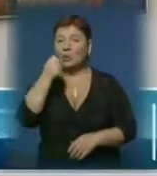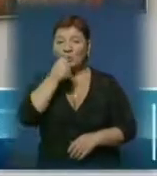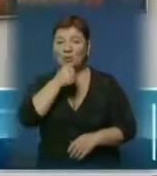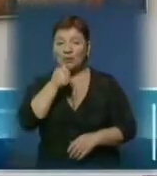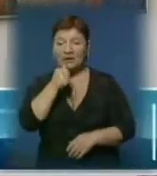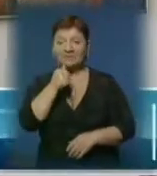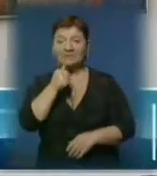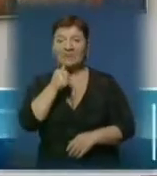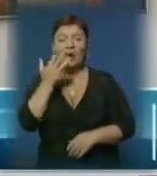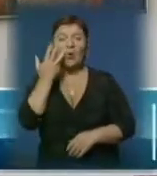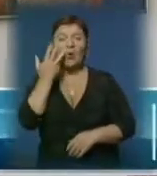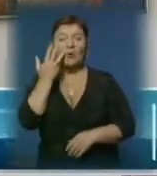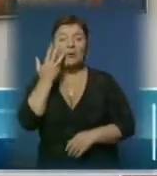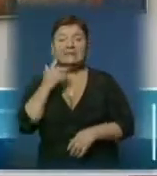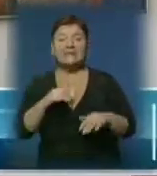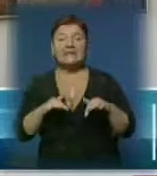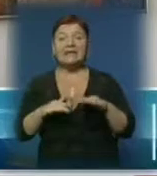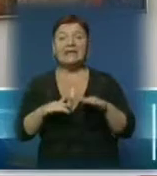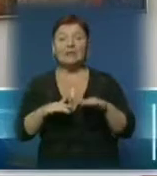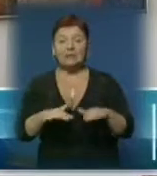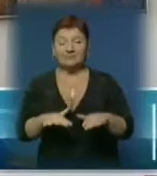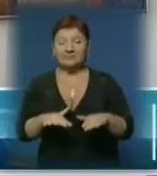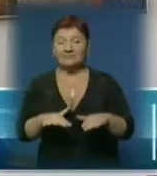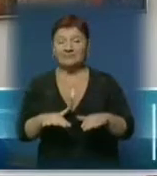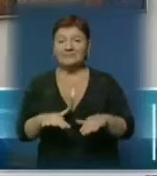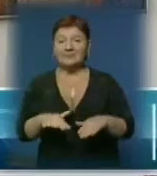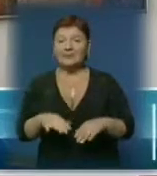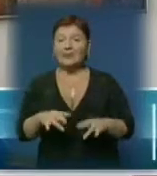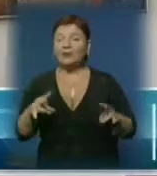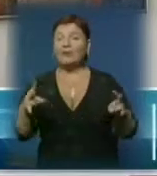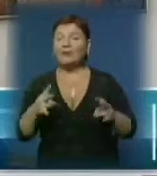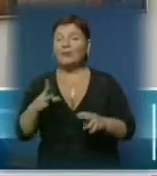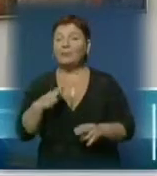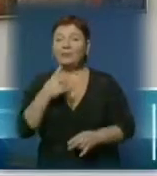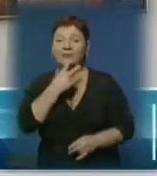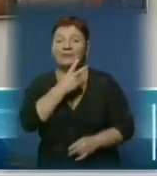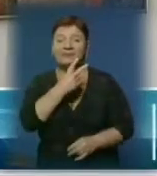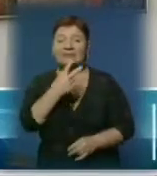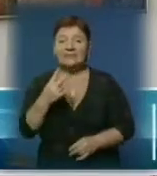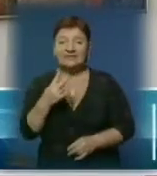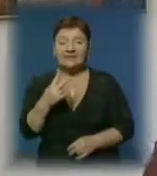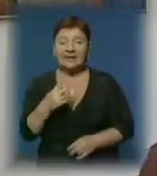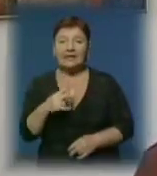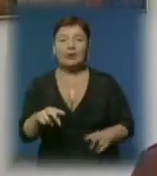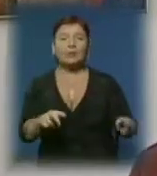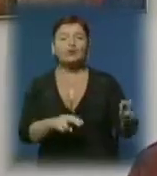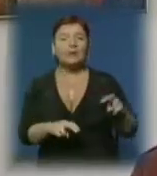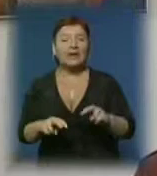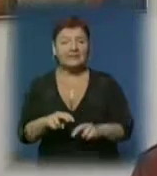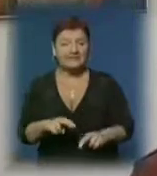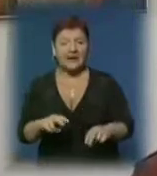коли щось діло про пейзажисту, то треба було дивитися на етикетки і розібратися, хто